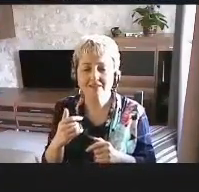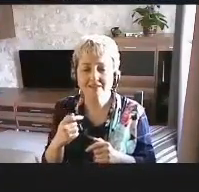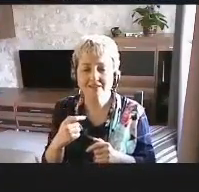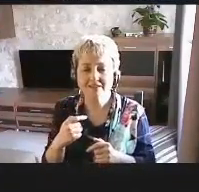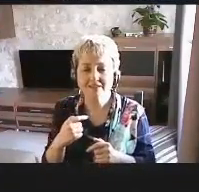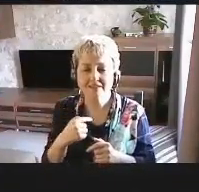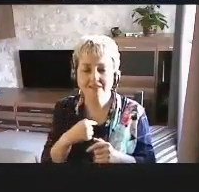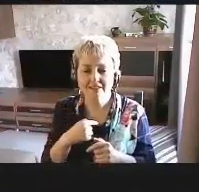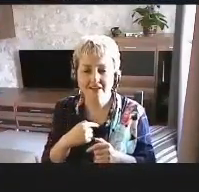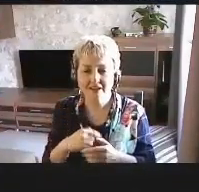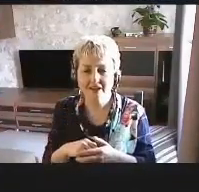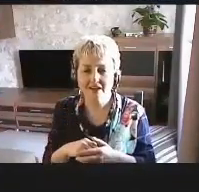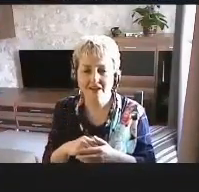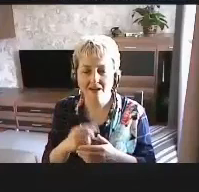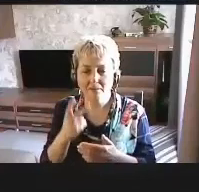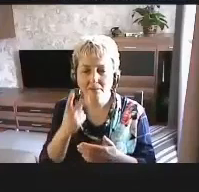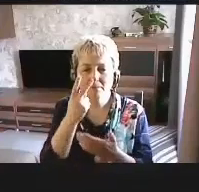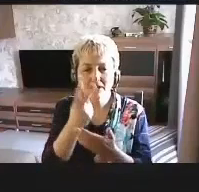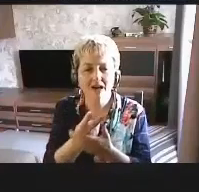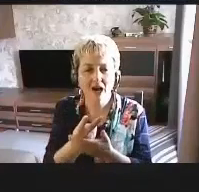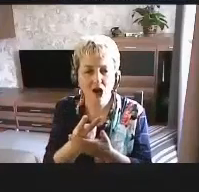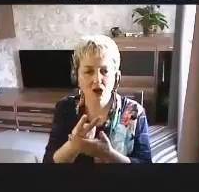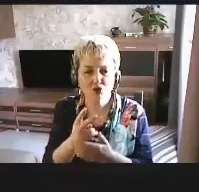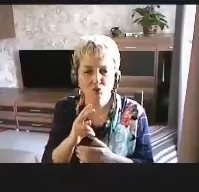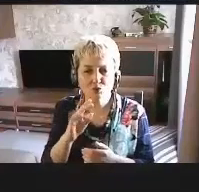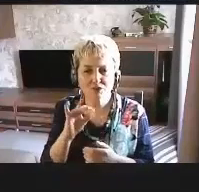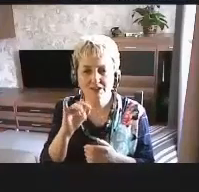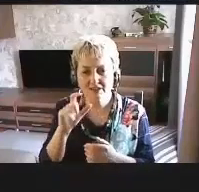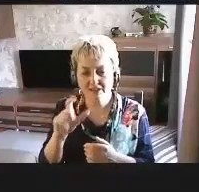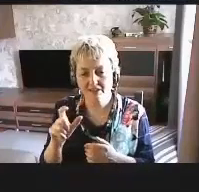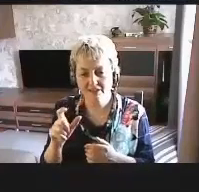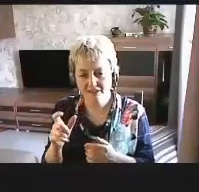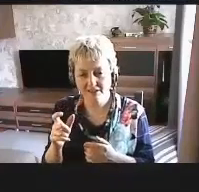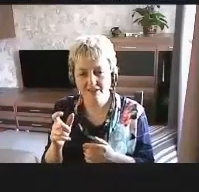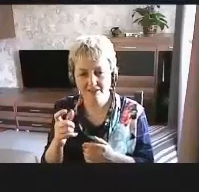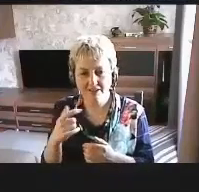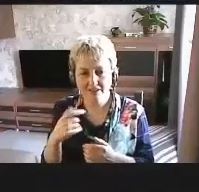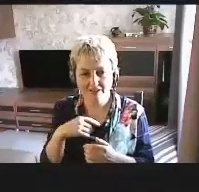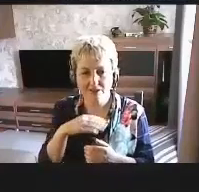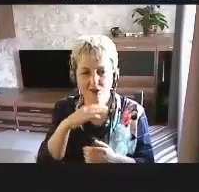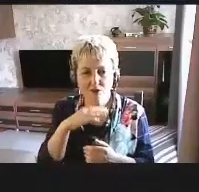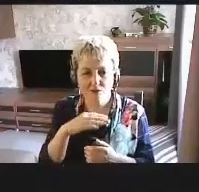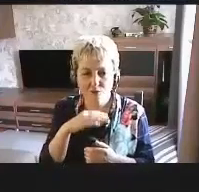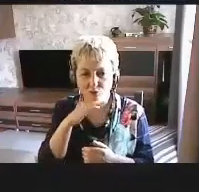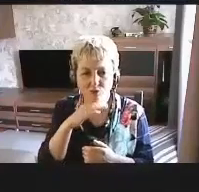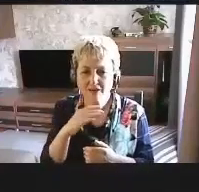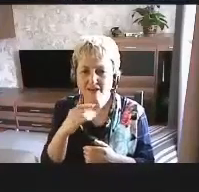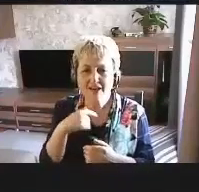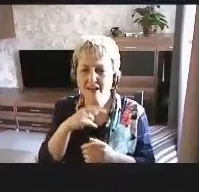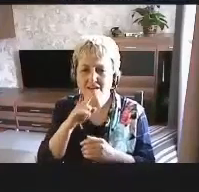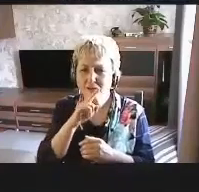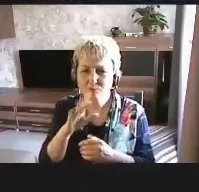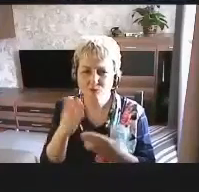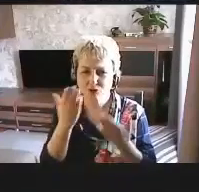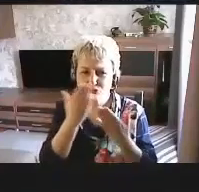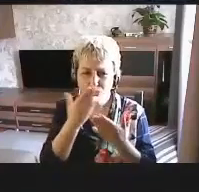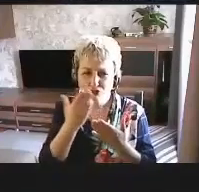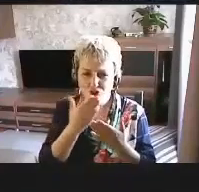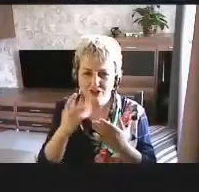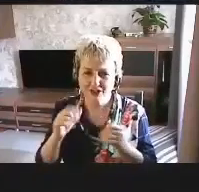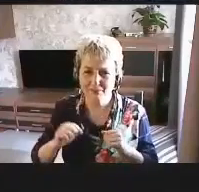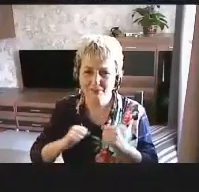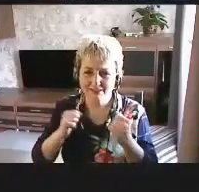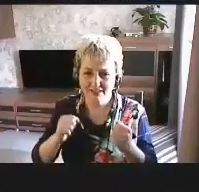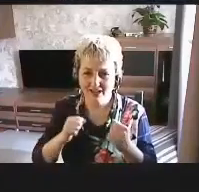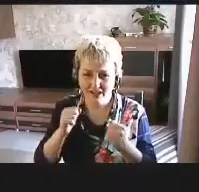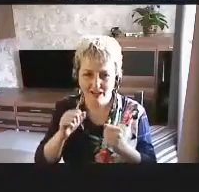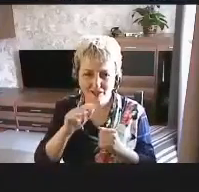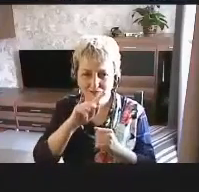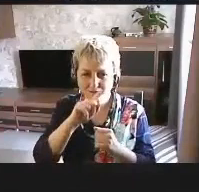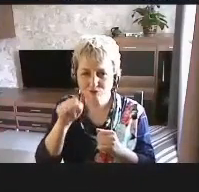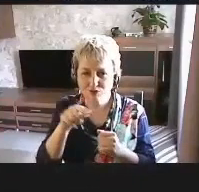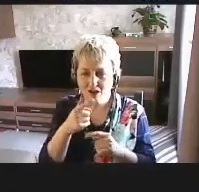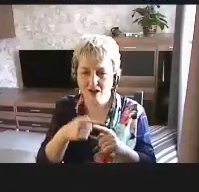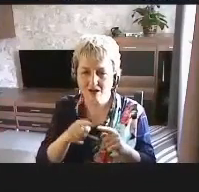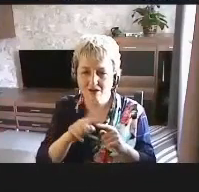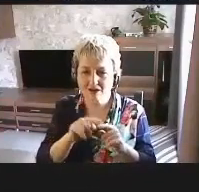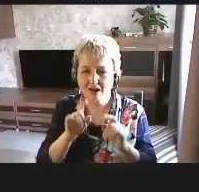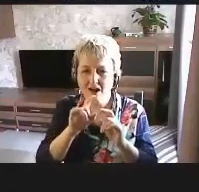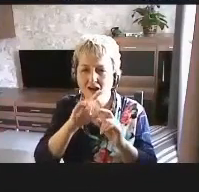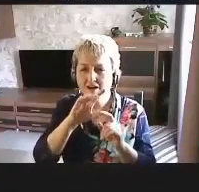Я покажу их, но, разумеется, не буду их зачитывать, постараюсь вокруг них рассказывать.